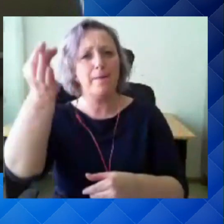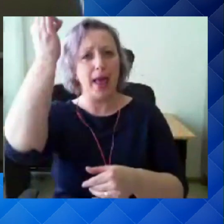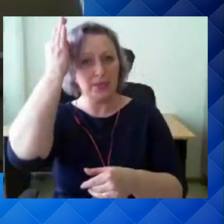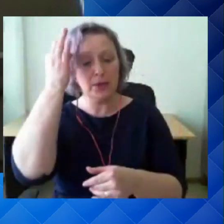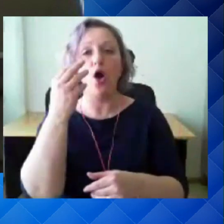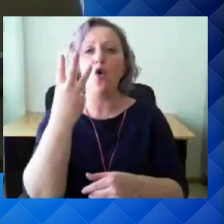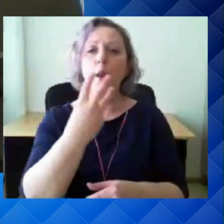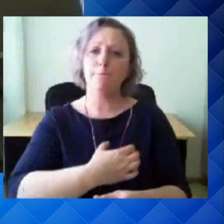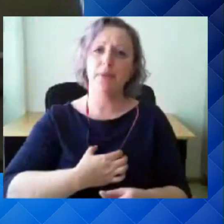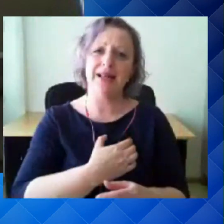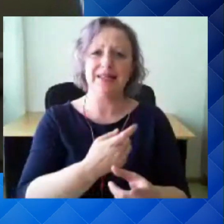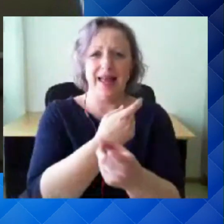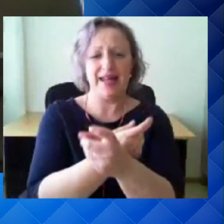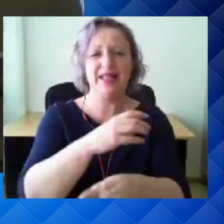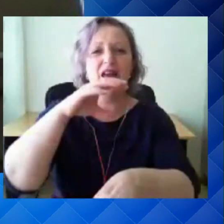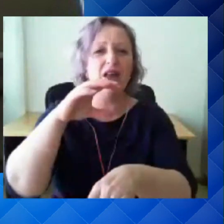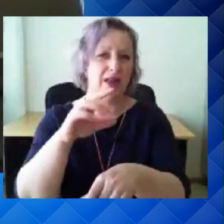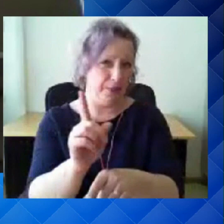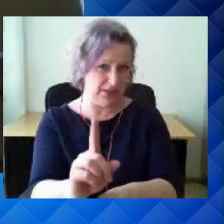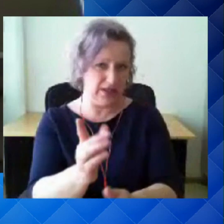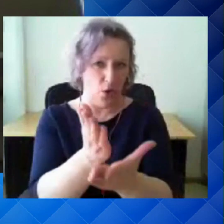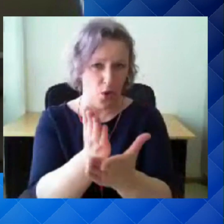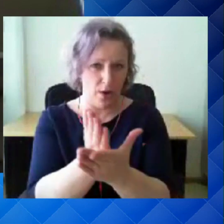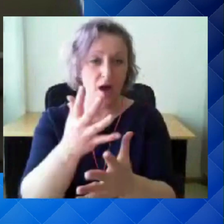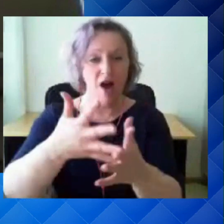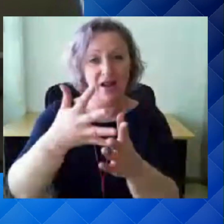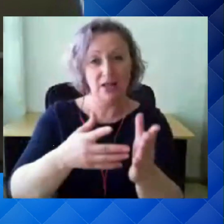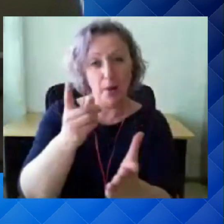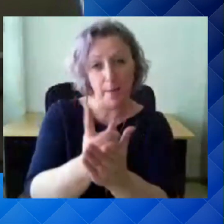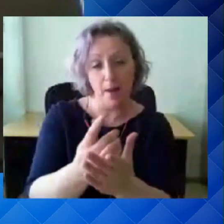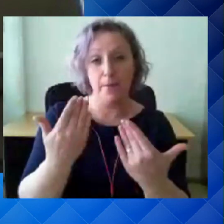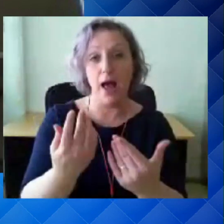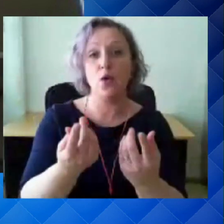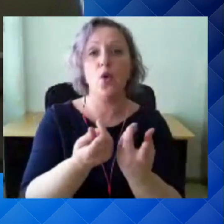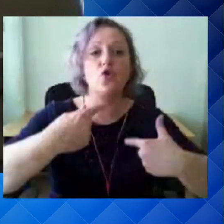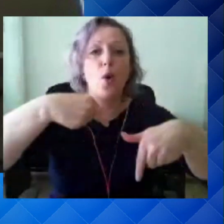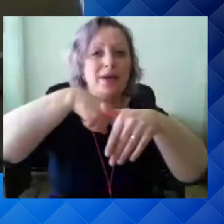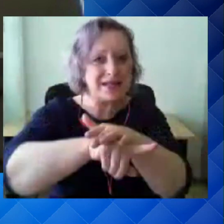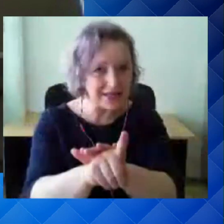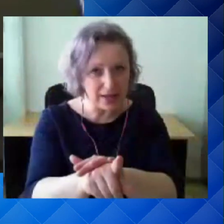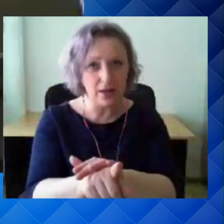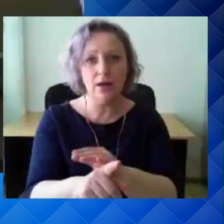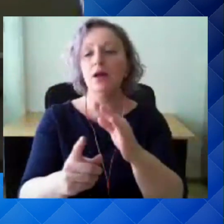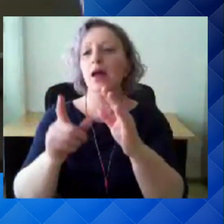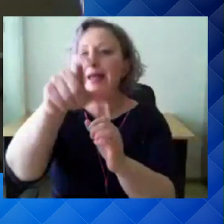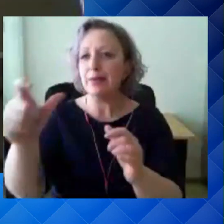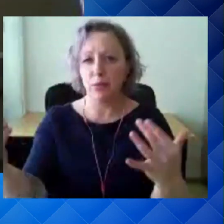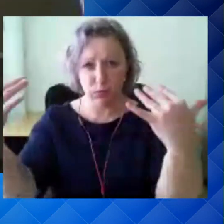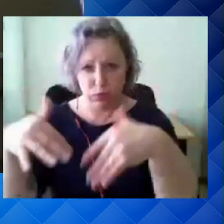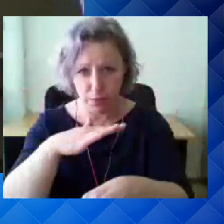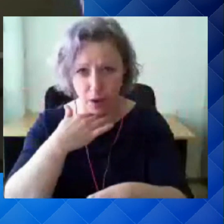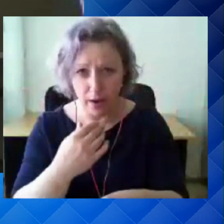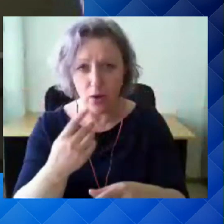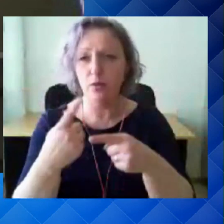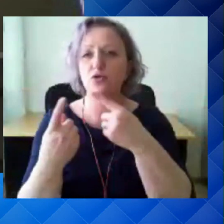kolme põhilist riskifaktorit, millega me täna peame arvestama. Meil on siseruumid, tihedad rahvamassid ja pikkaajalised